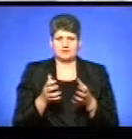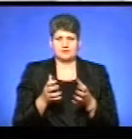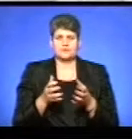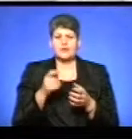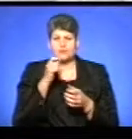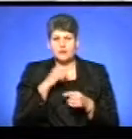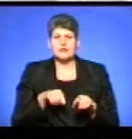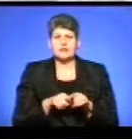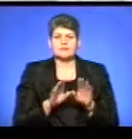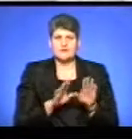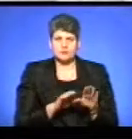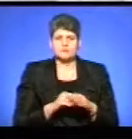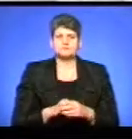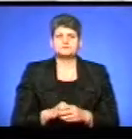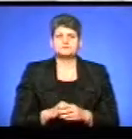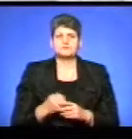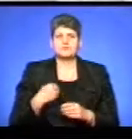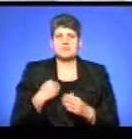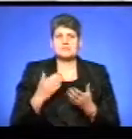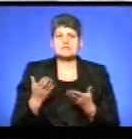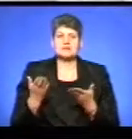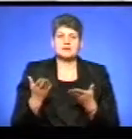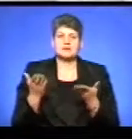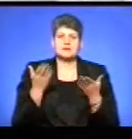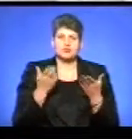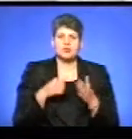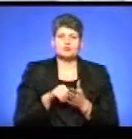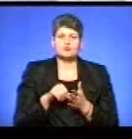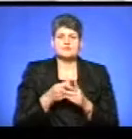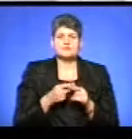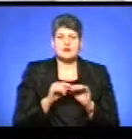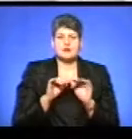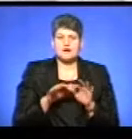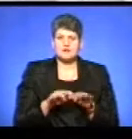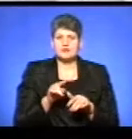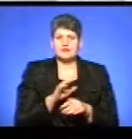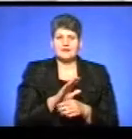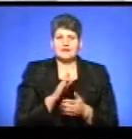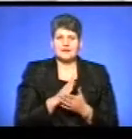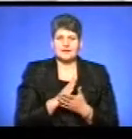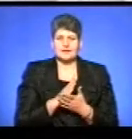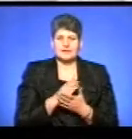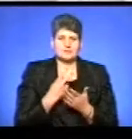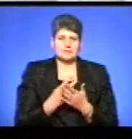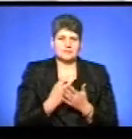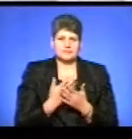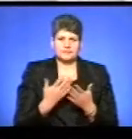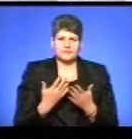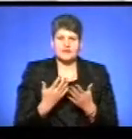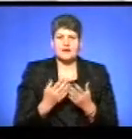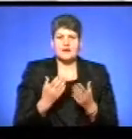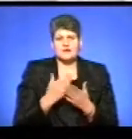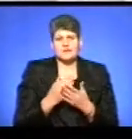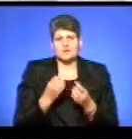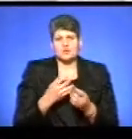Україні також. Ми закликаємо до участі в такій акції, оскільки вона не є позірна, не є показова, а дуже